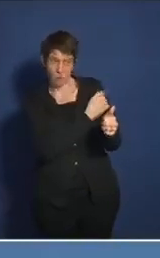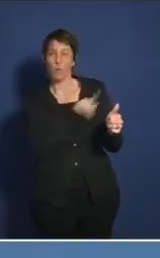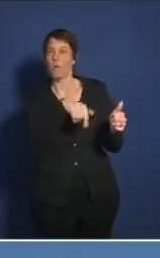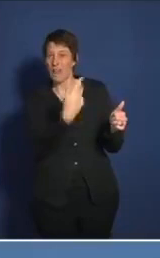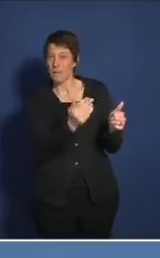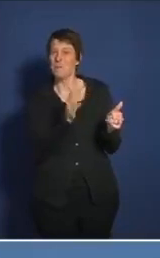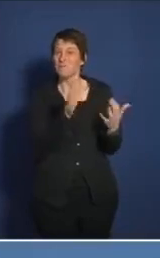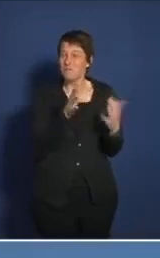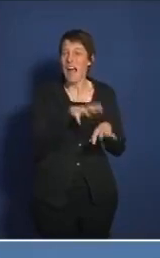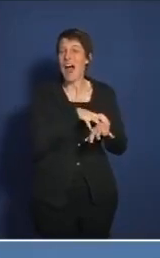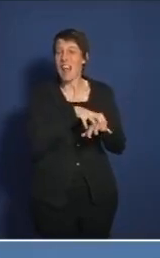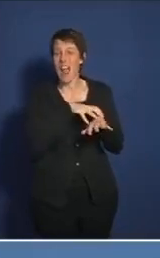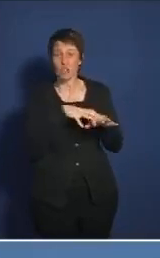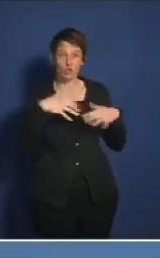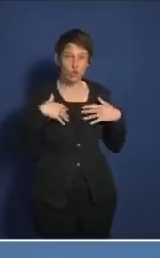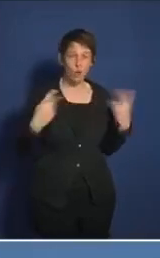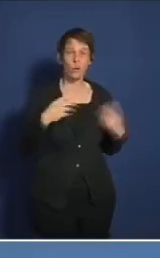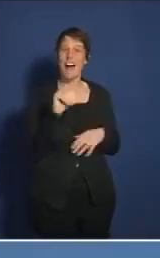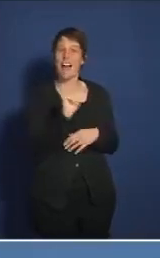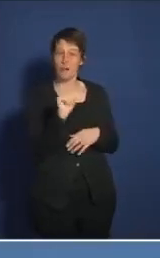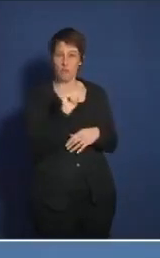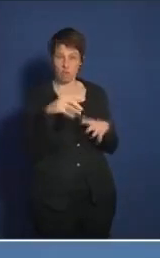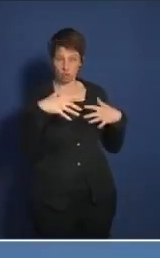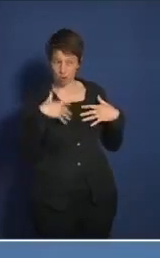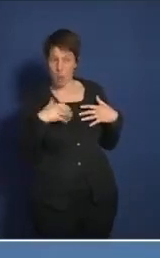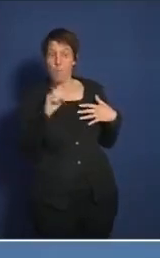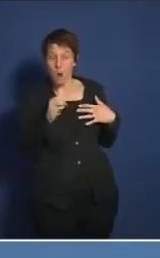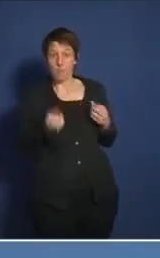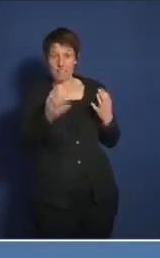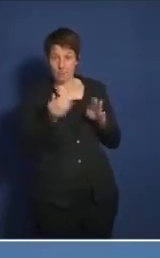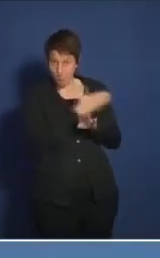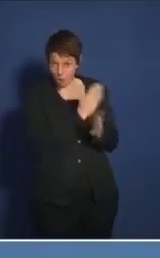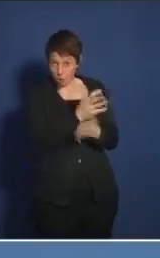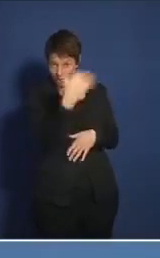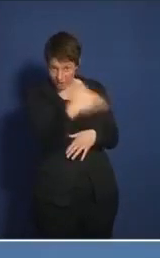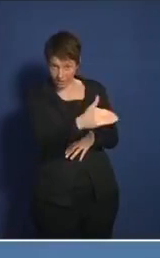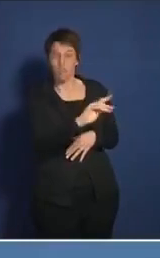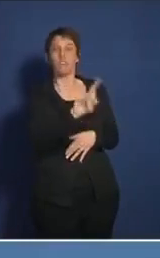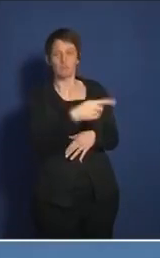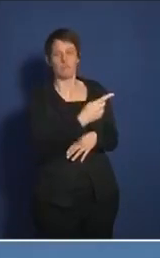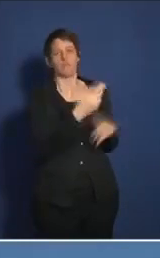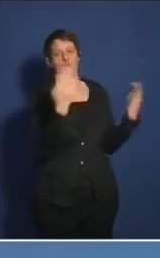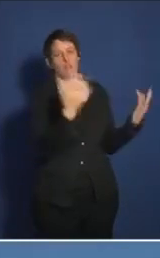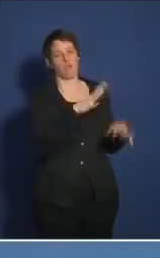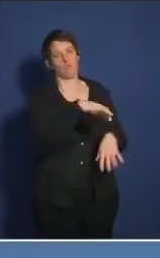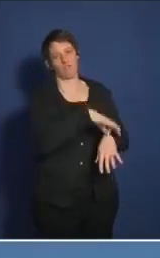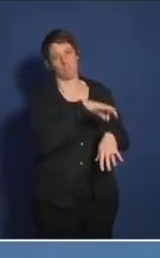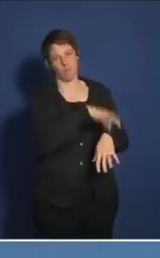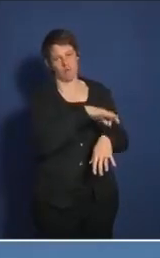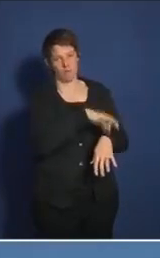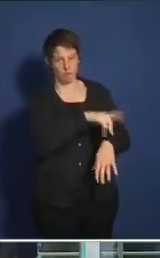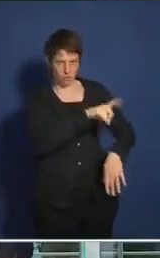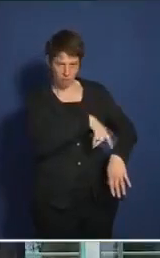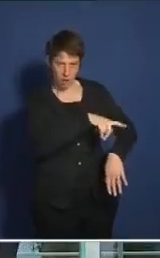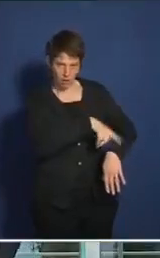allergischen oder anaphylaktischen Reaktionen neigen. Ansonsten besteht keine generelle Kontraindikation für die üblichen